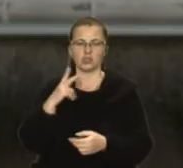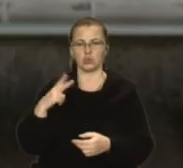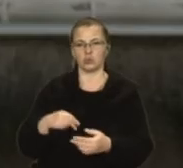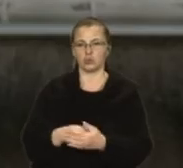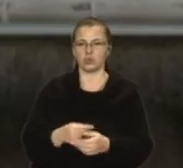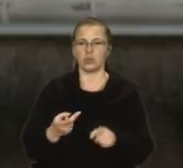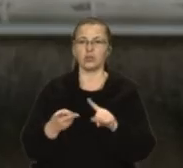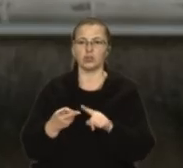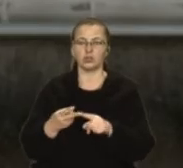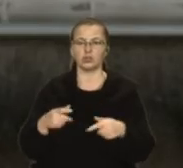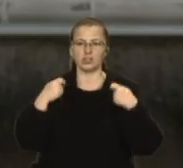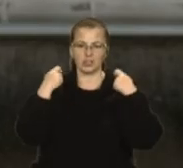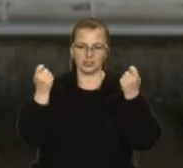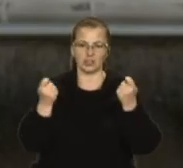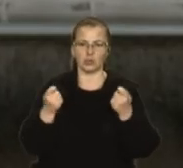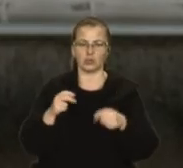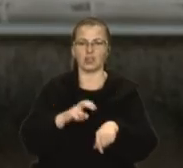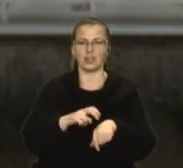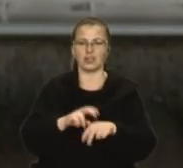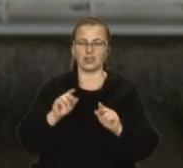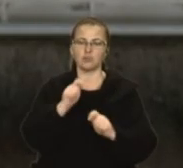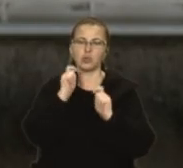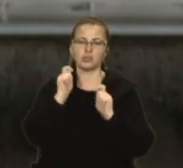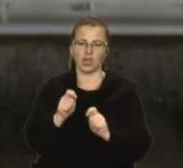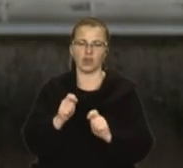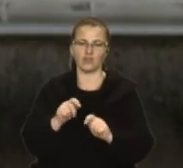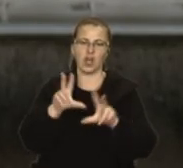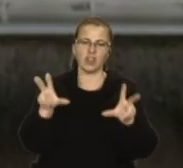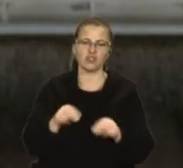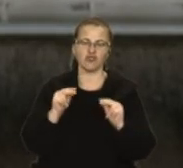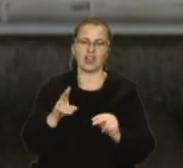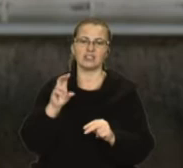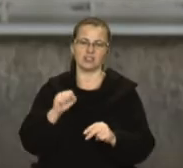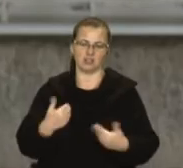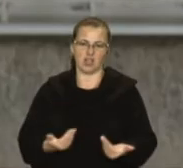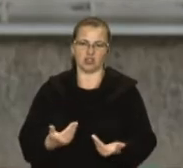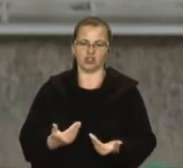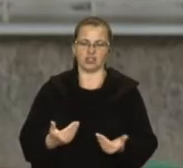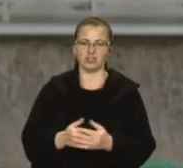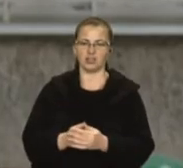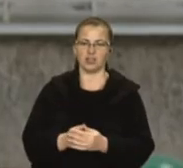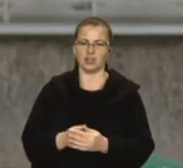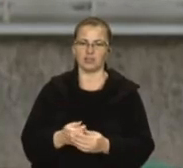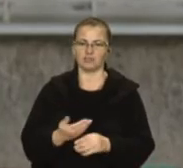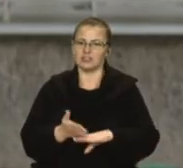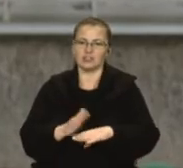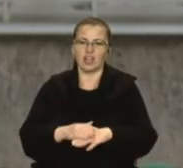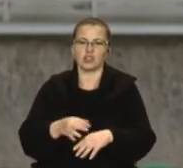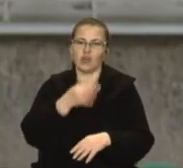день народження. Враці подарували ще шанс на життя. Словами важко сказати. Вдячність